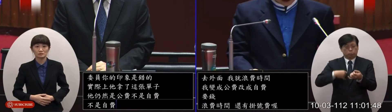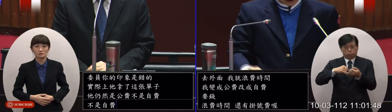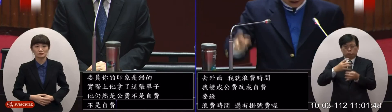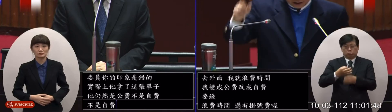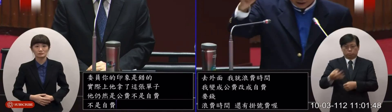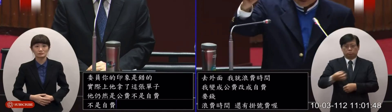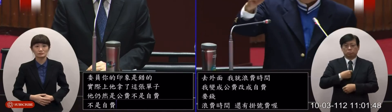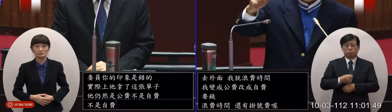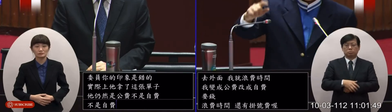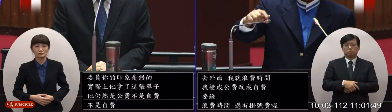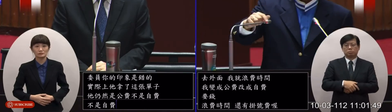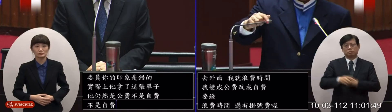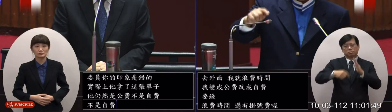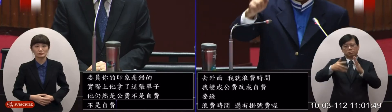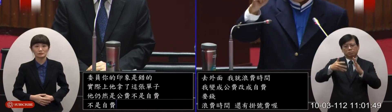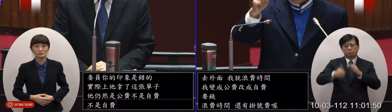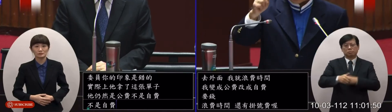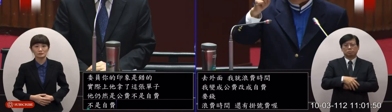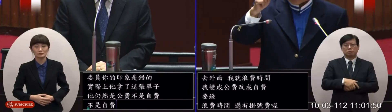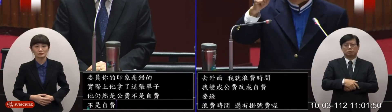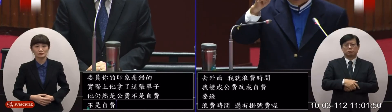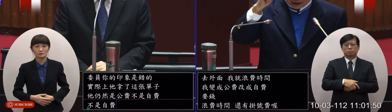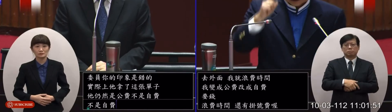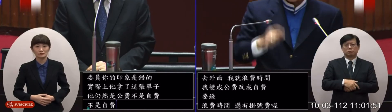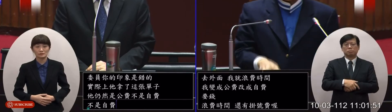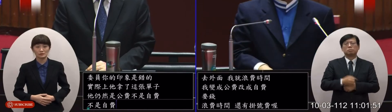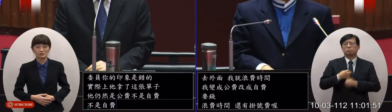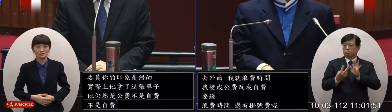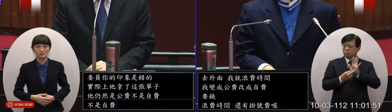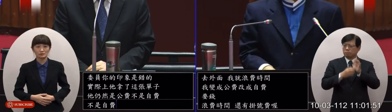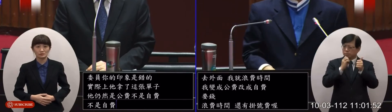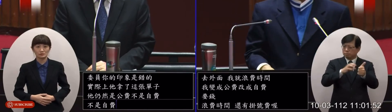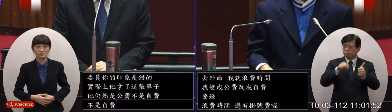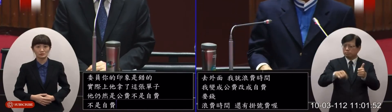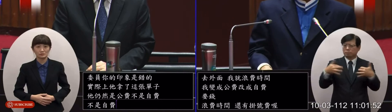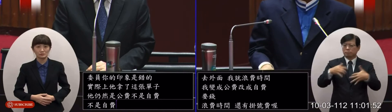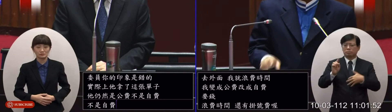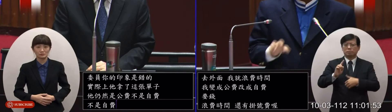啊好這個院長啊我跟你跟你強調在哪裡